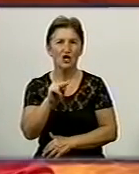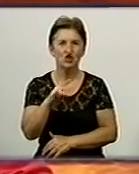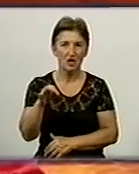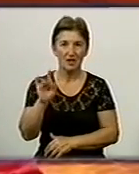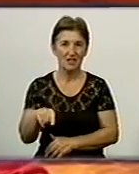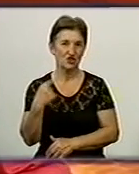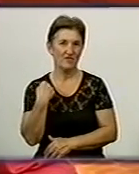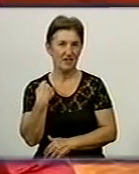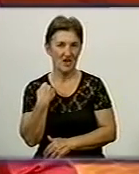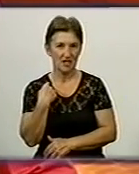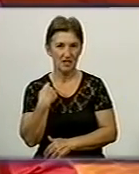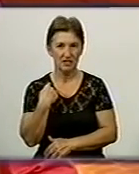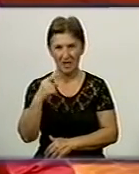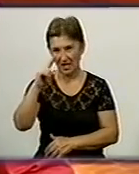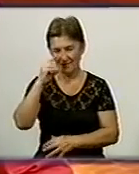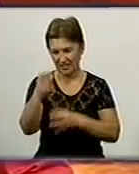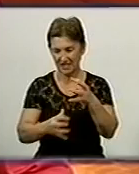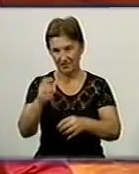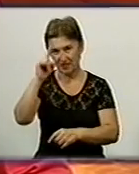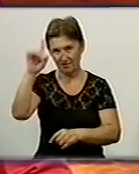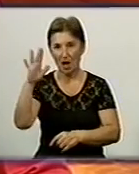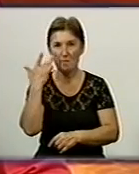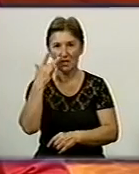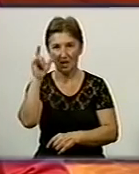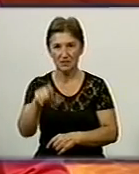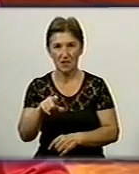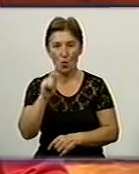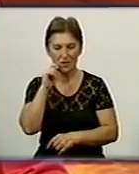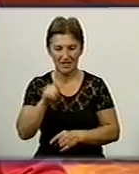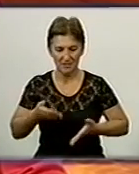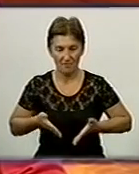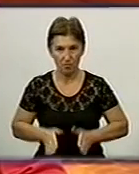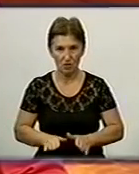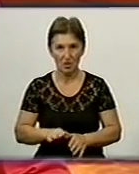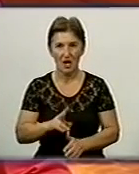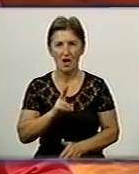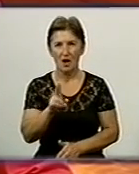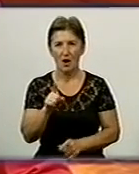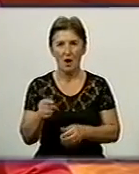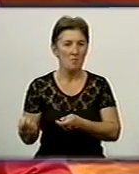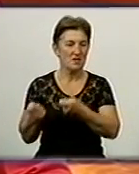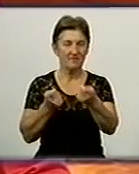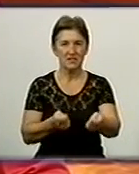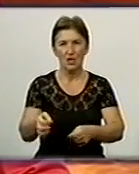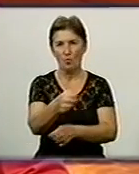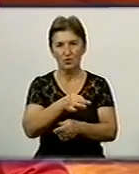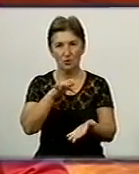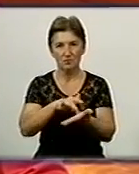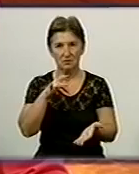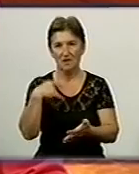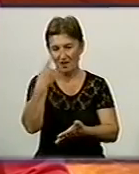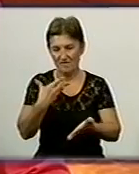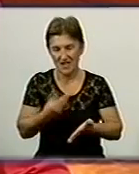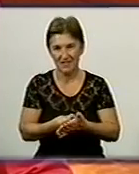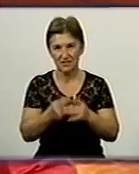Кіровограді. Всесвітньо відома художниця, американка українського походження Христина Катракіс привезла до обласного центру експозицію власних